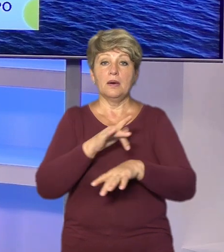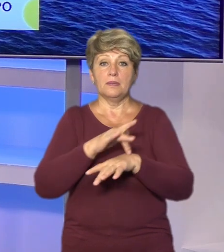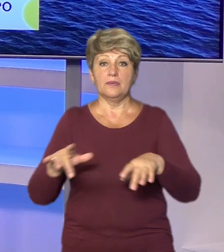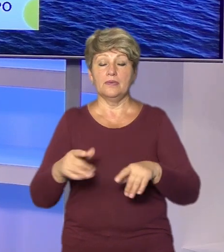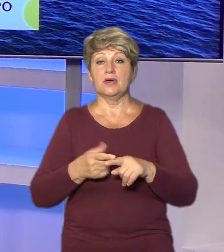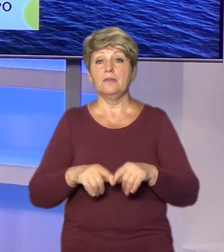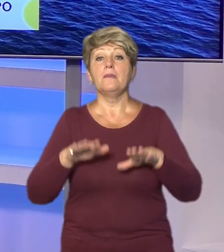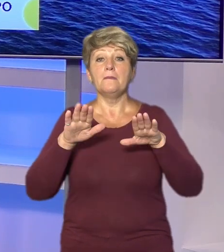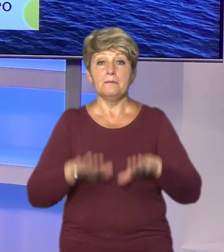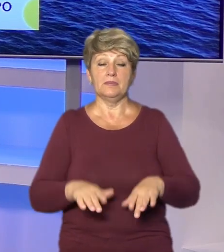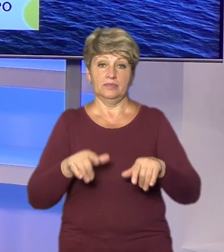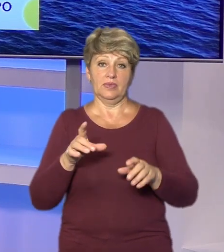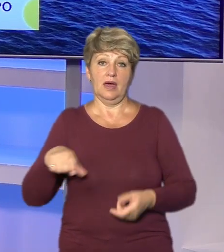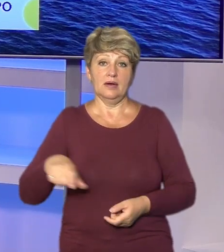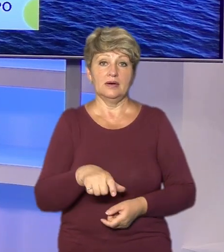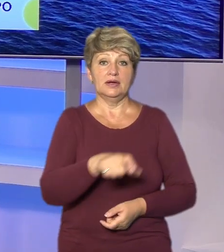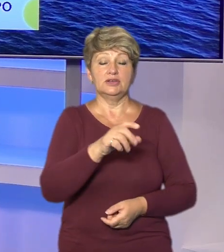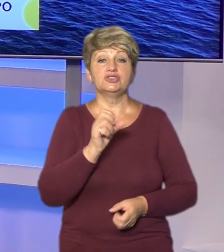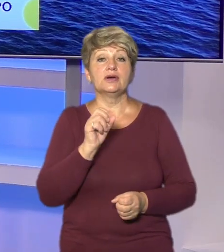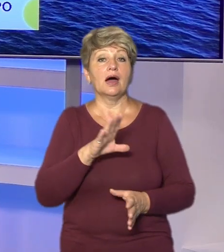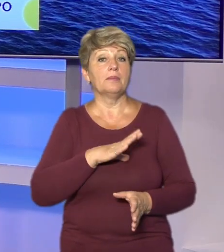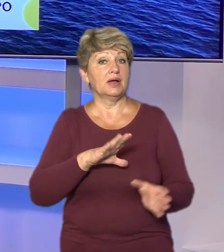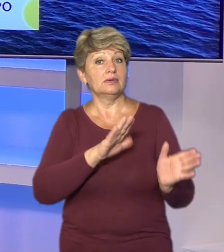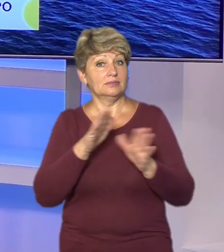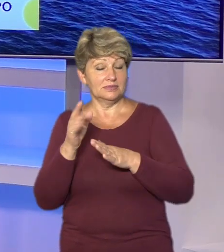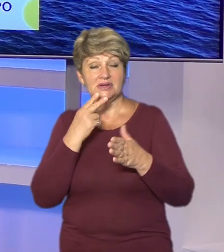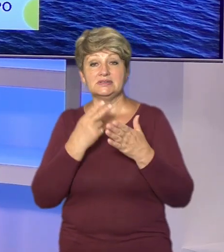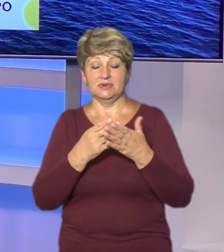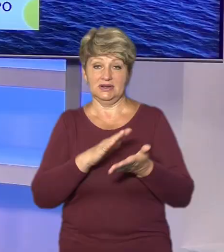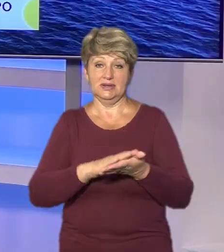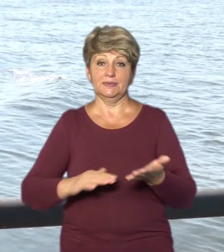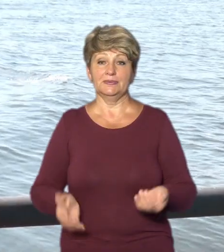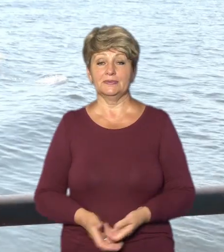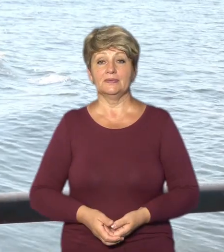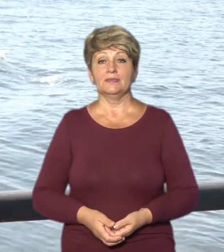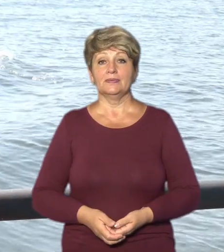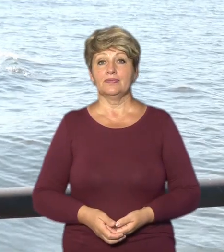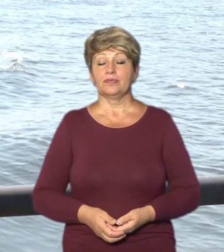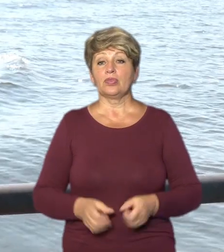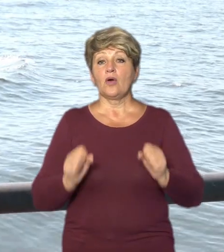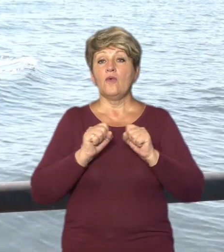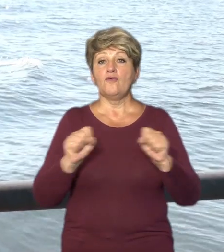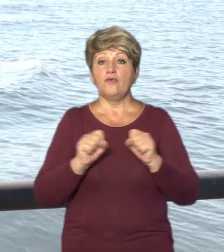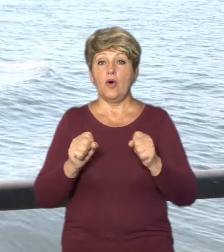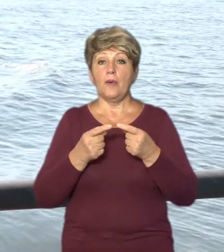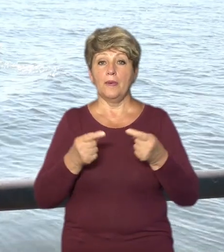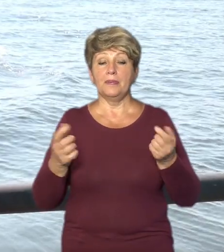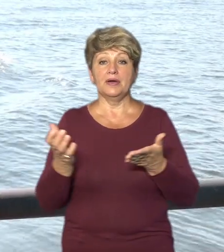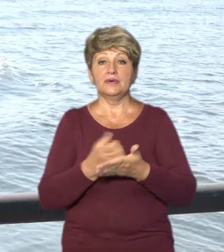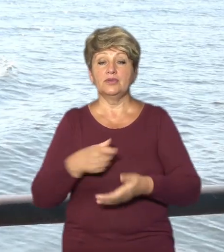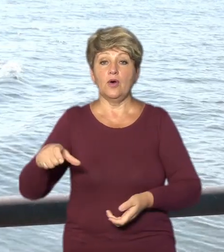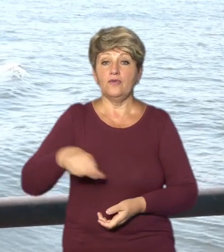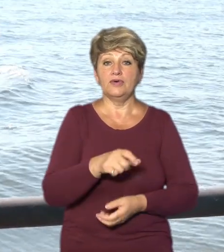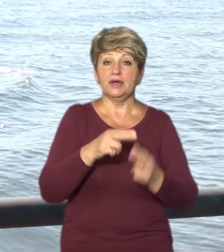безпосередньо у річці. Як все відбувалося, бачила і наша Тетяна Недбайло. Вибухонебезпечний предмет знаходять у річці